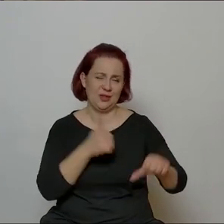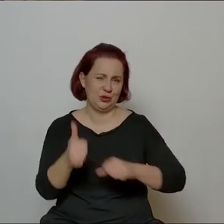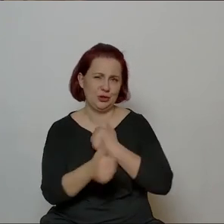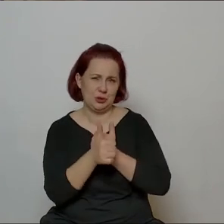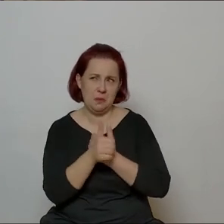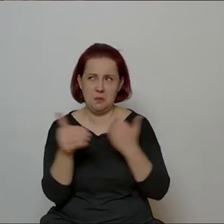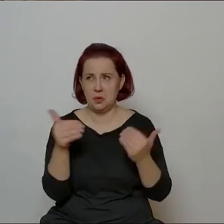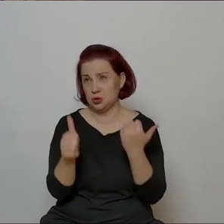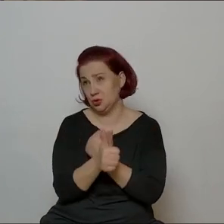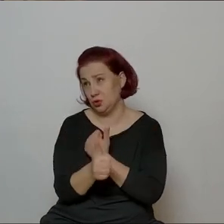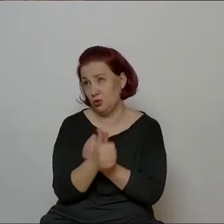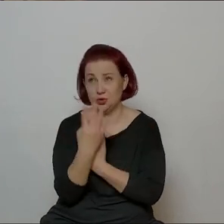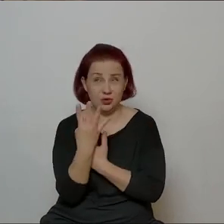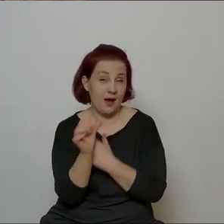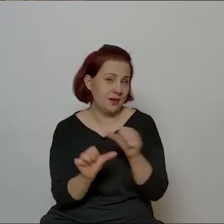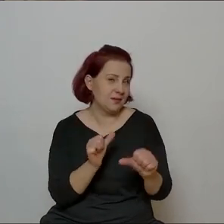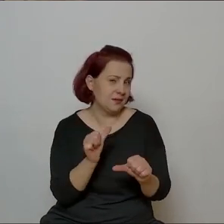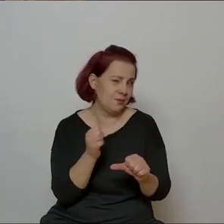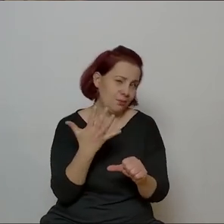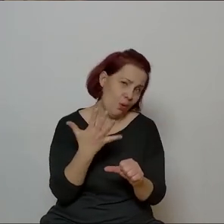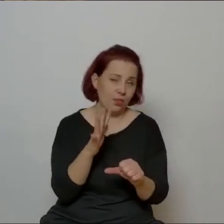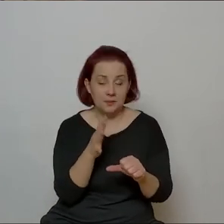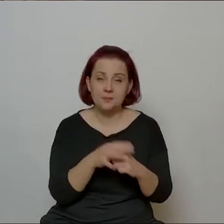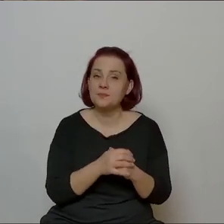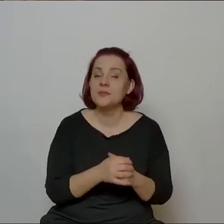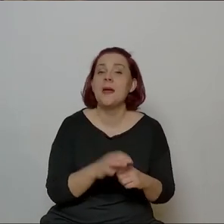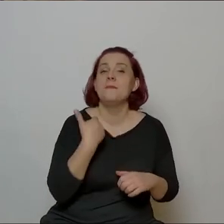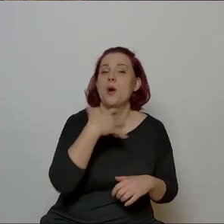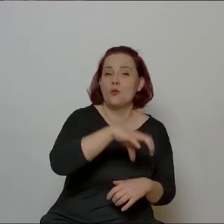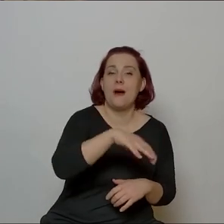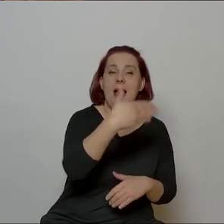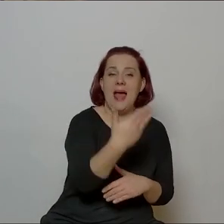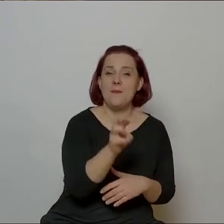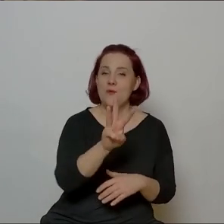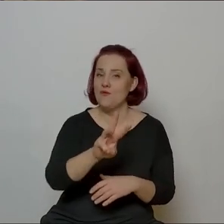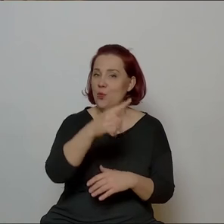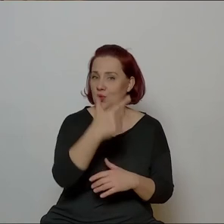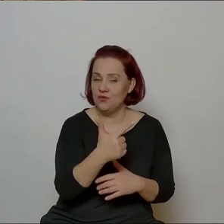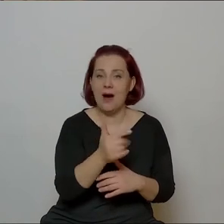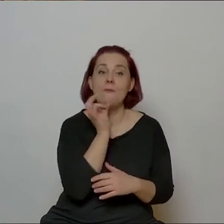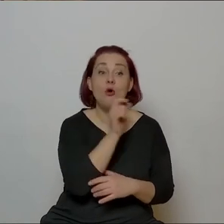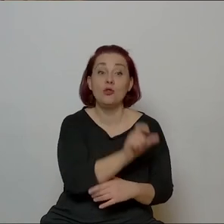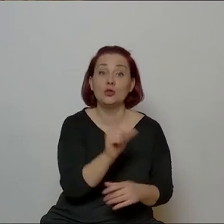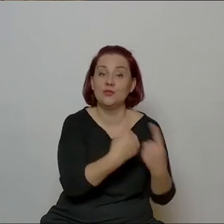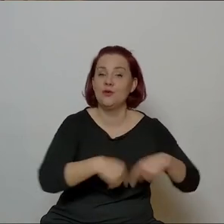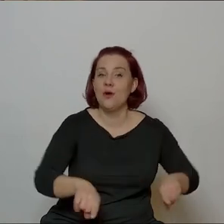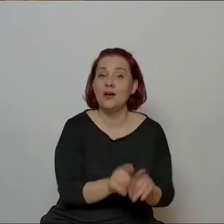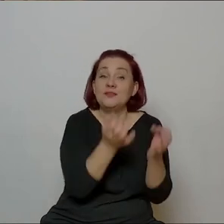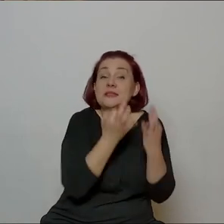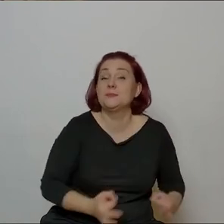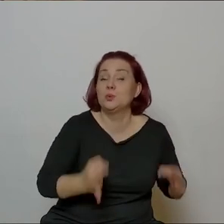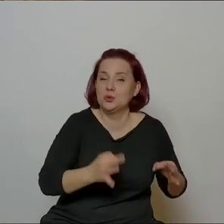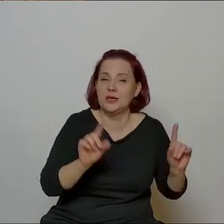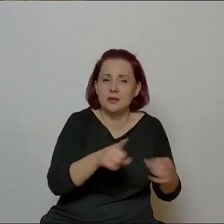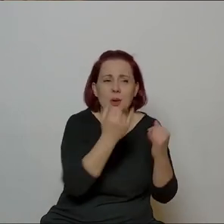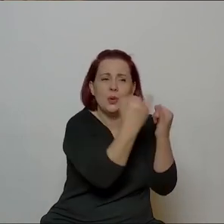był może 64-ty rok, czy piąty, była taka grupa MW2, młodzi wykonawcy muzyki współczesnej, grali Bogusława Szefera, Johna